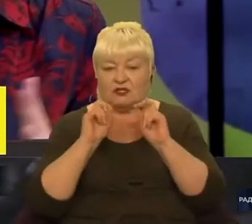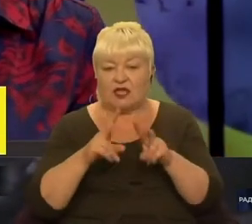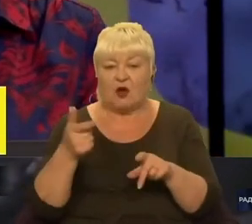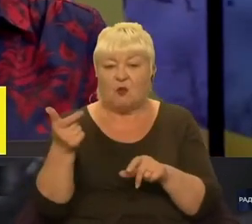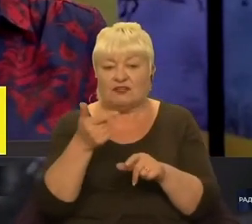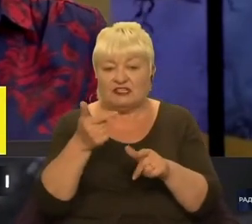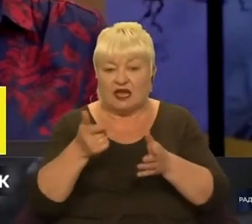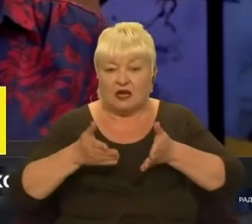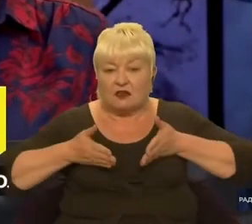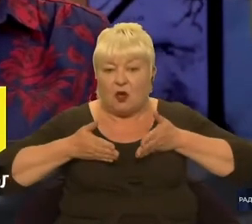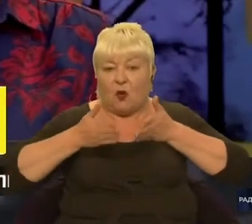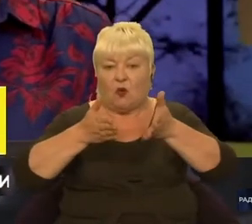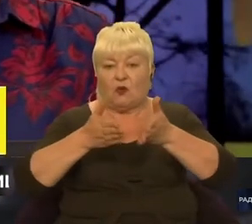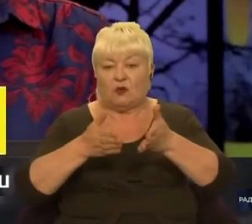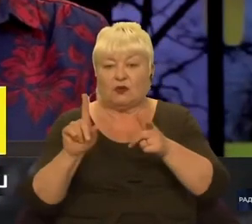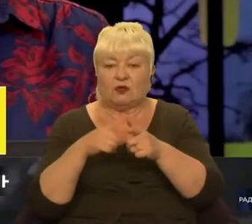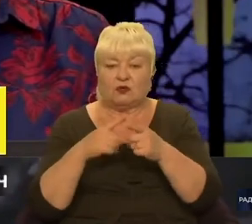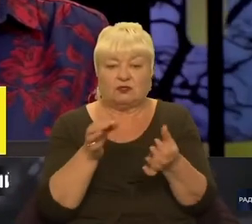коридор, чи будь-який інший?